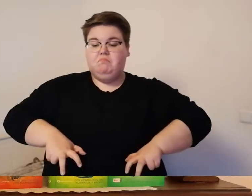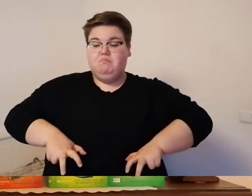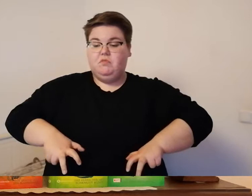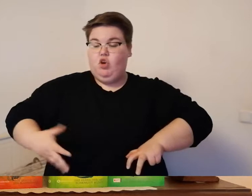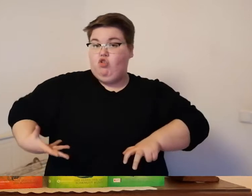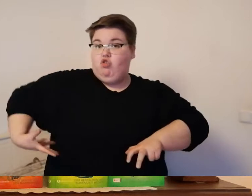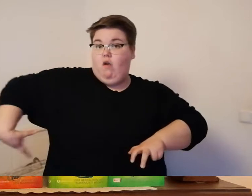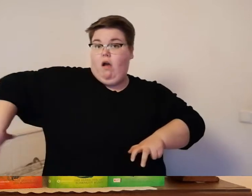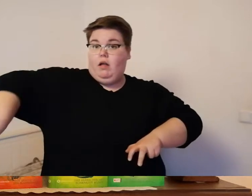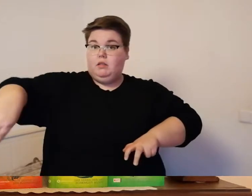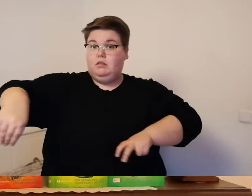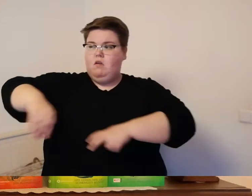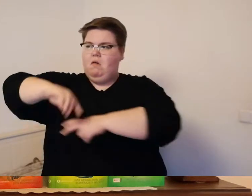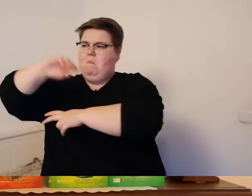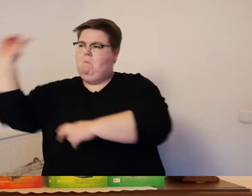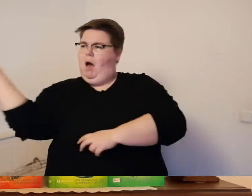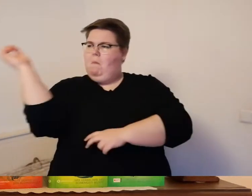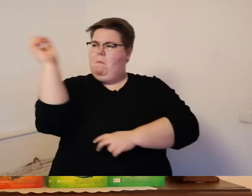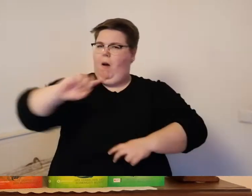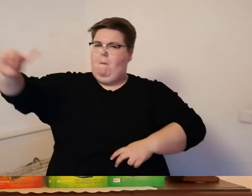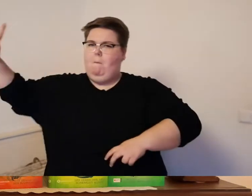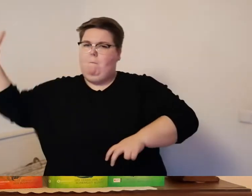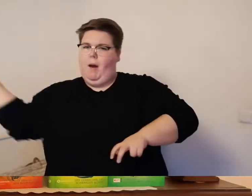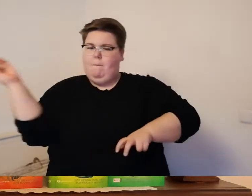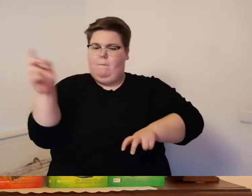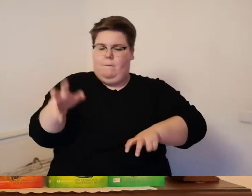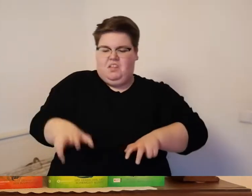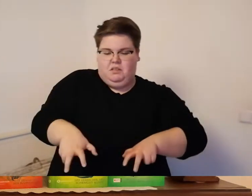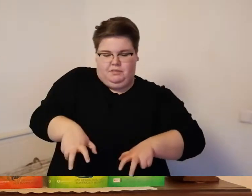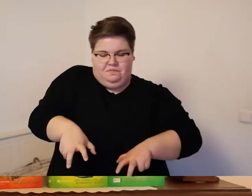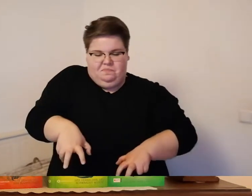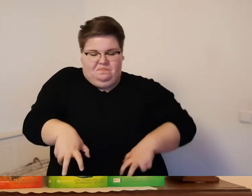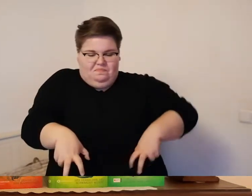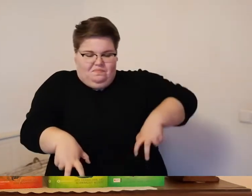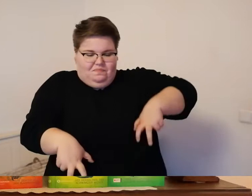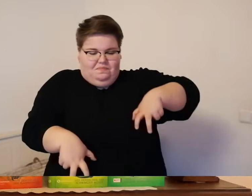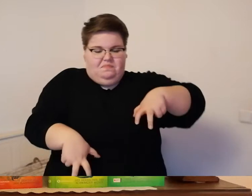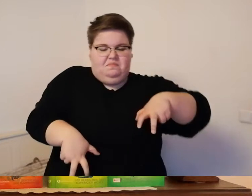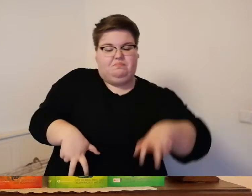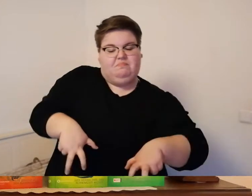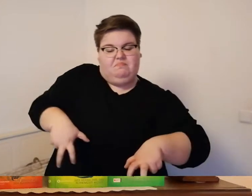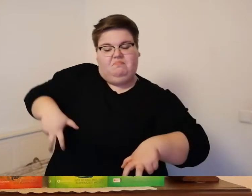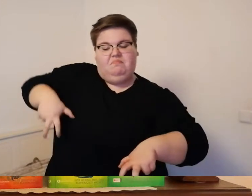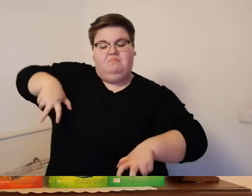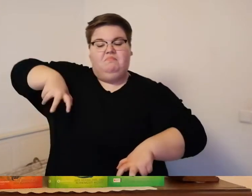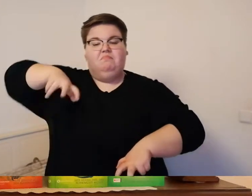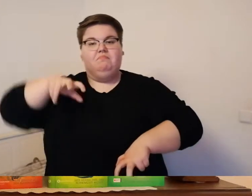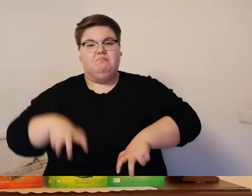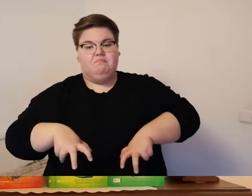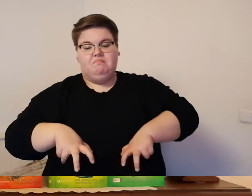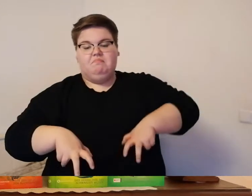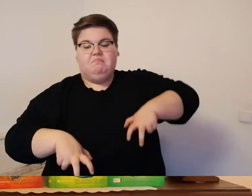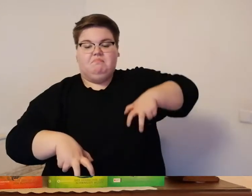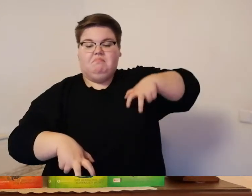peitschte ungeduldig hin und her und die krallen seiner adlerfüße und seiner raubtier pranken wetzten über den felsen